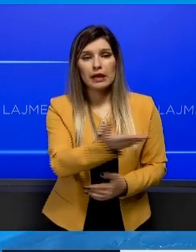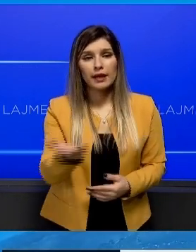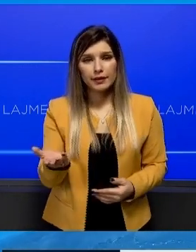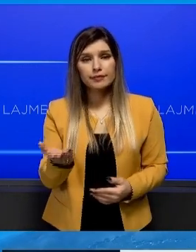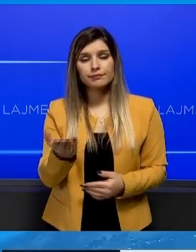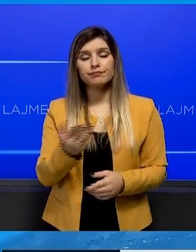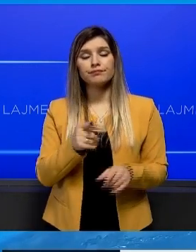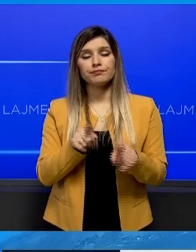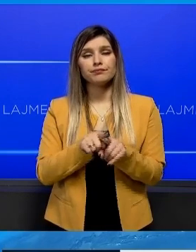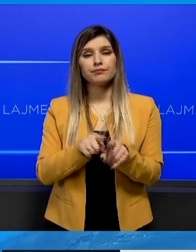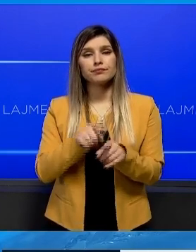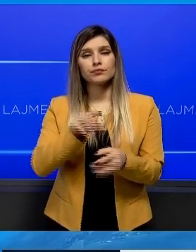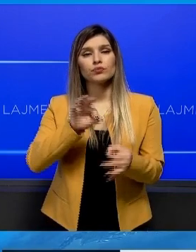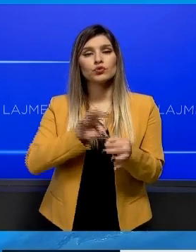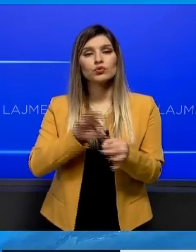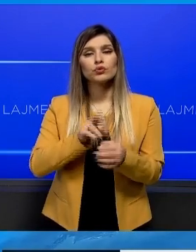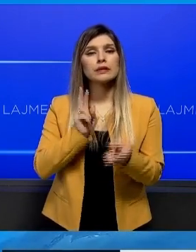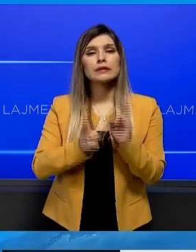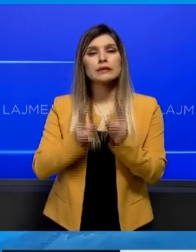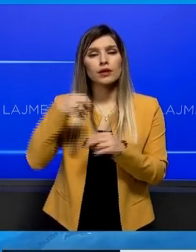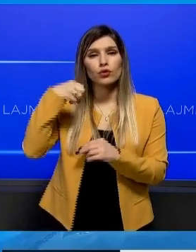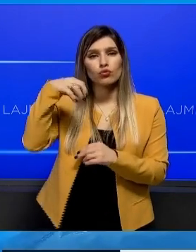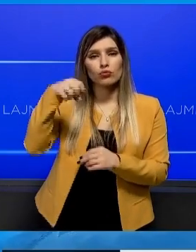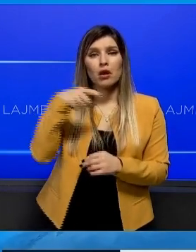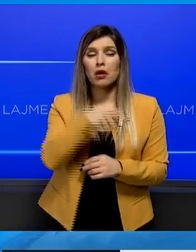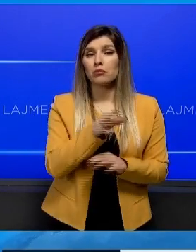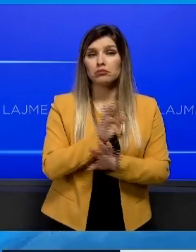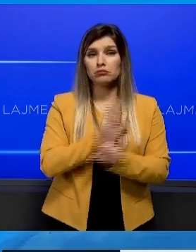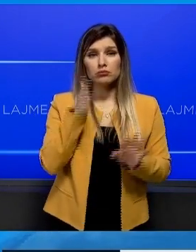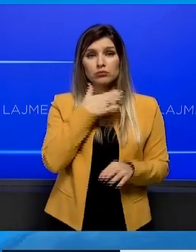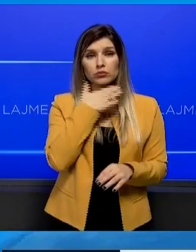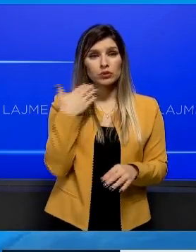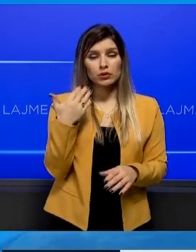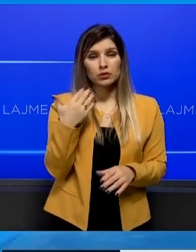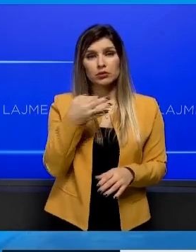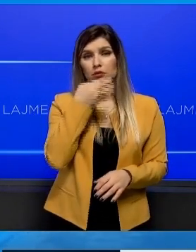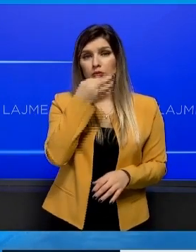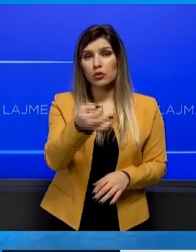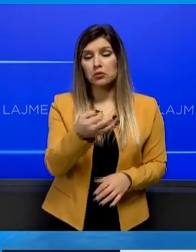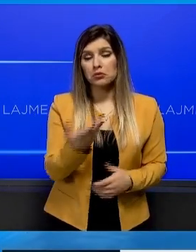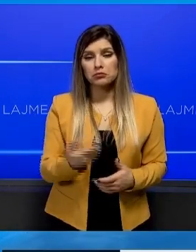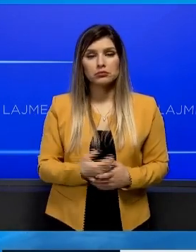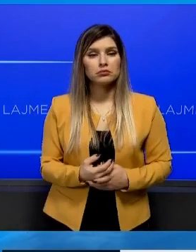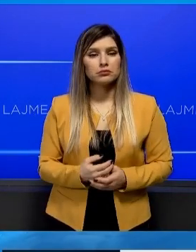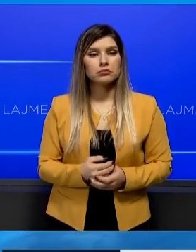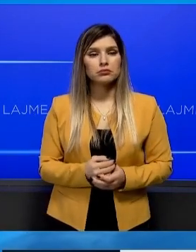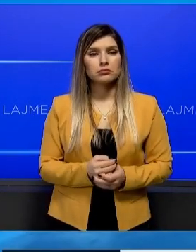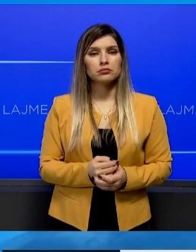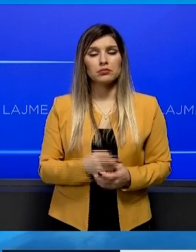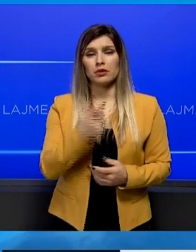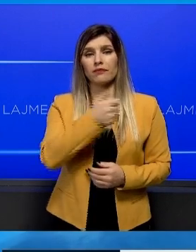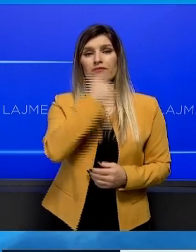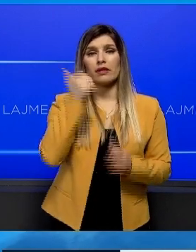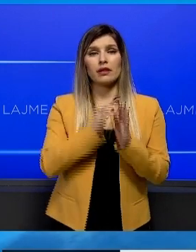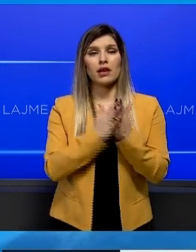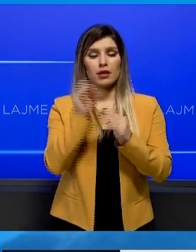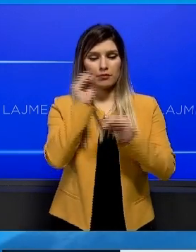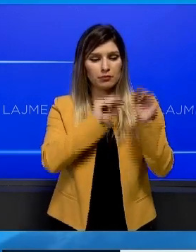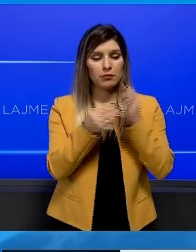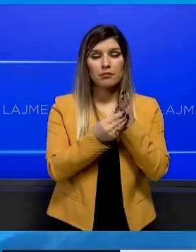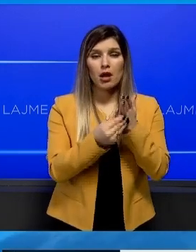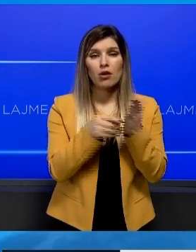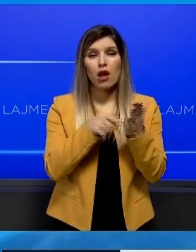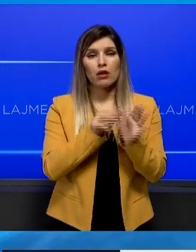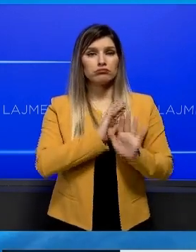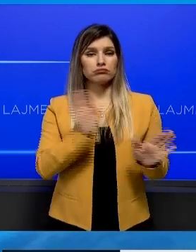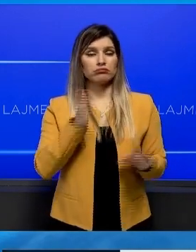eficiencës së energjis. Ashtë e mjaftush me një gje e tijë, dhe të të viragusha? Po, vetëm manuali nuk është e mjaftushme, manuali mund